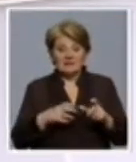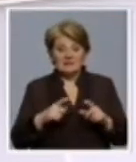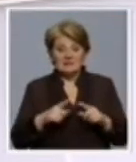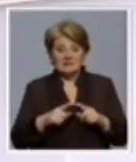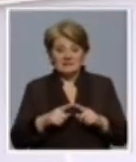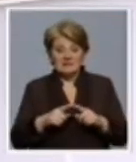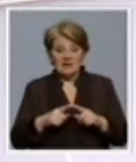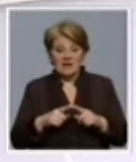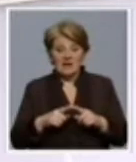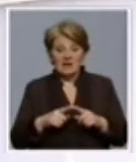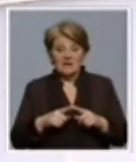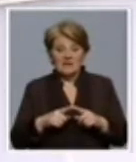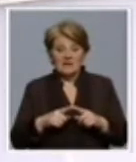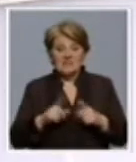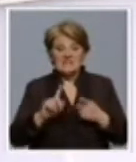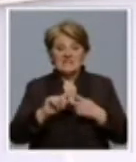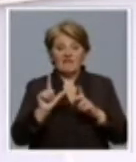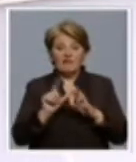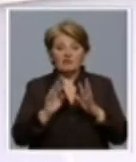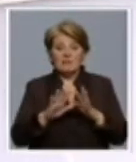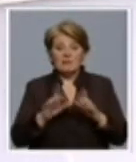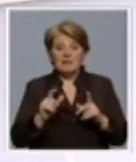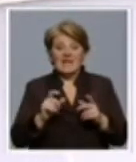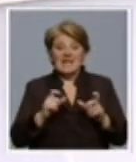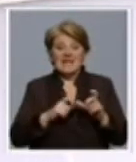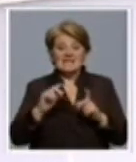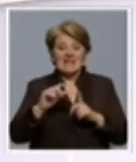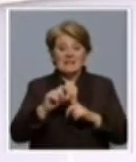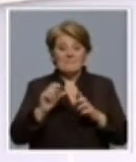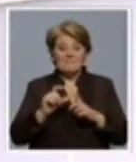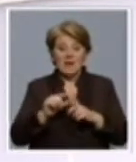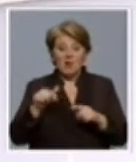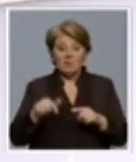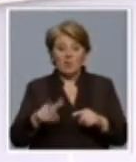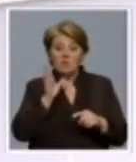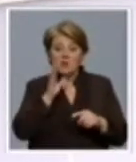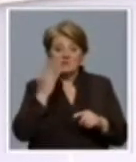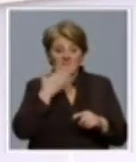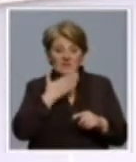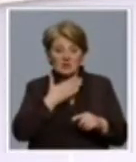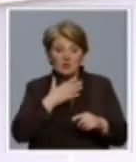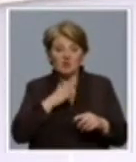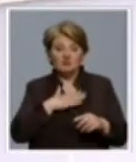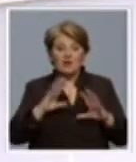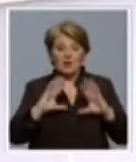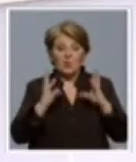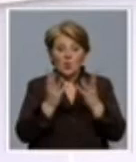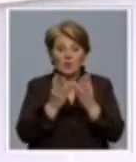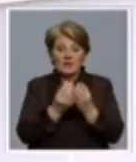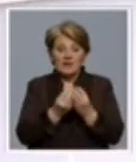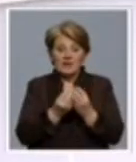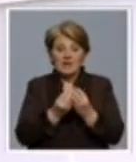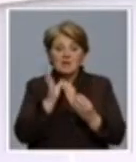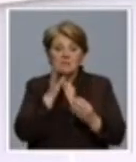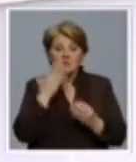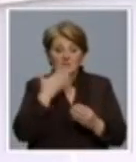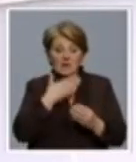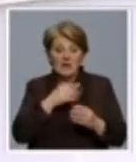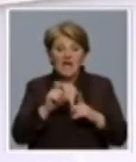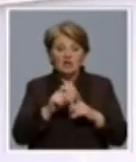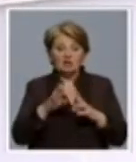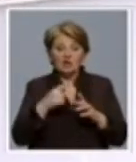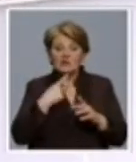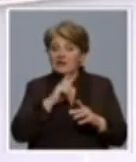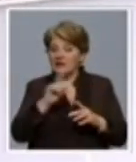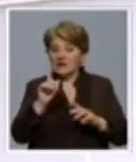fundamentalističkim SDP-om u Bosni i Hercegovini koji žele unitarnu Bosnu i Hercegovinu, a gospodinje Dodik nikada